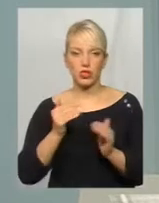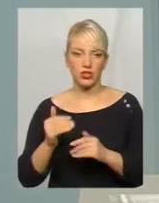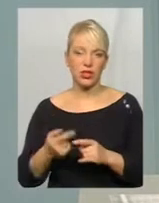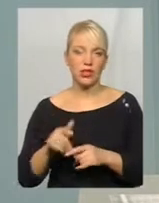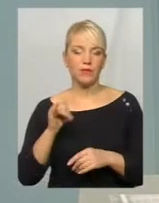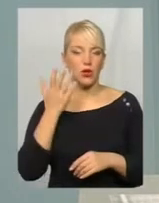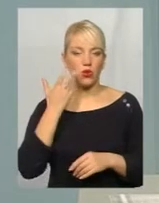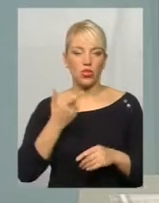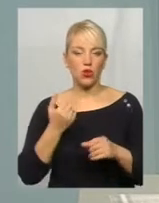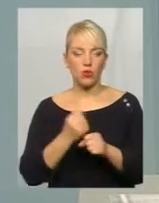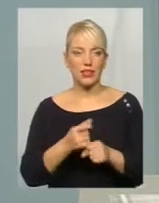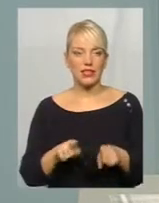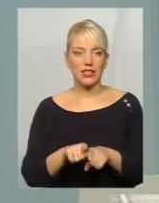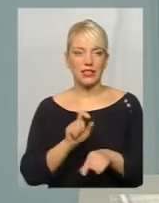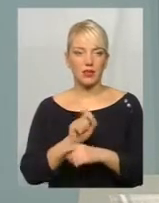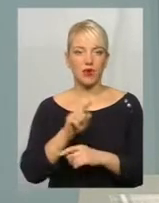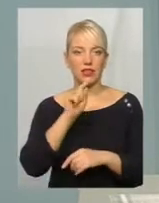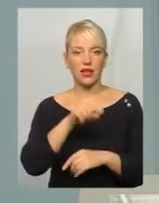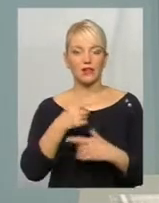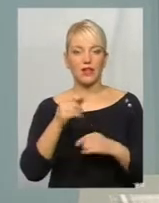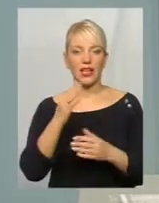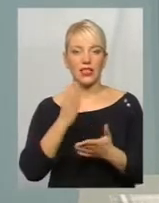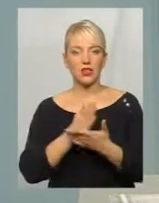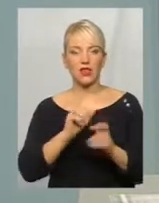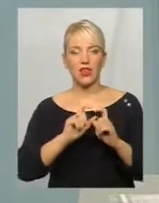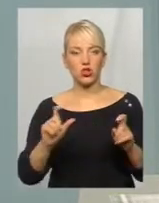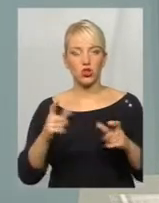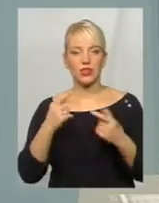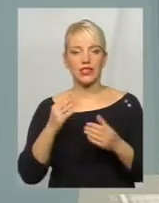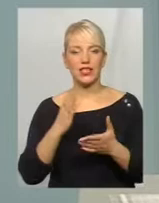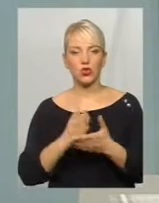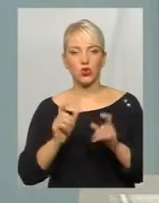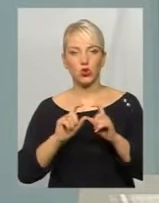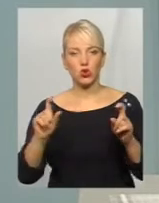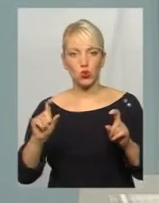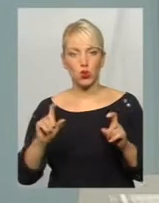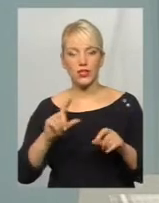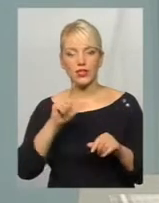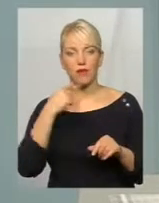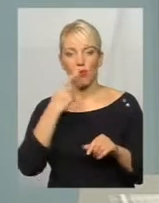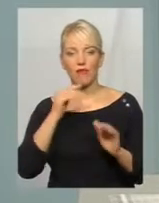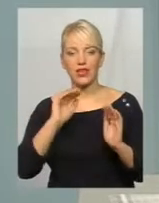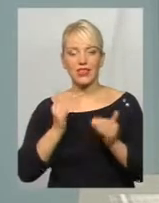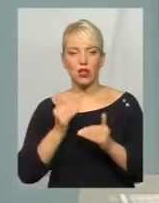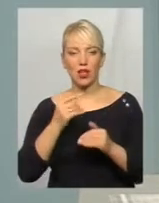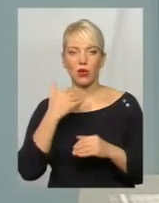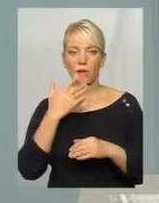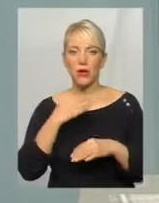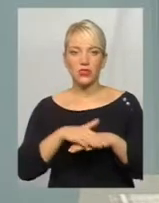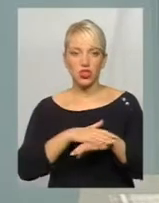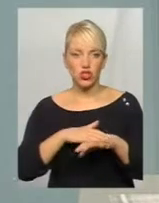робилося таке замовлення, то там, де існували школи і де існують ще школи із мовою національної меншини,